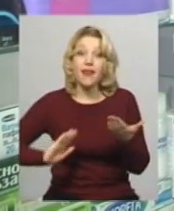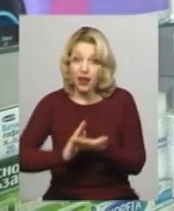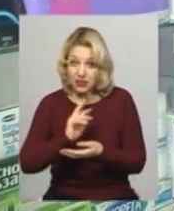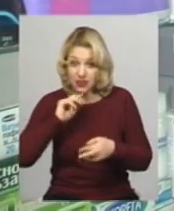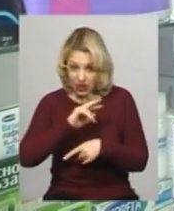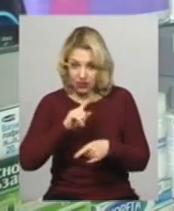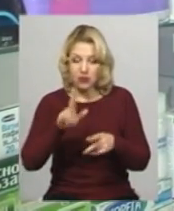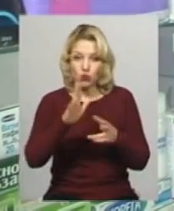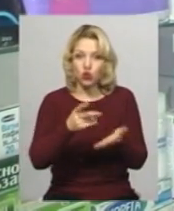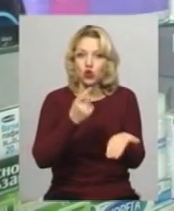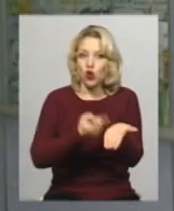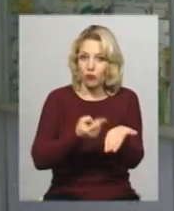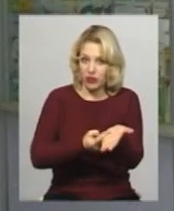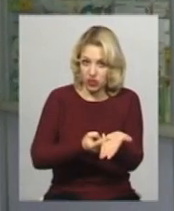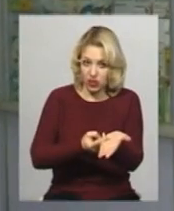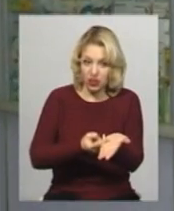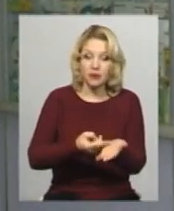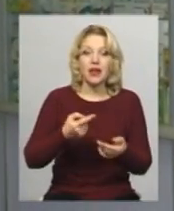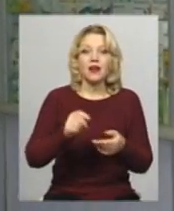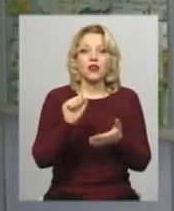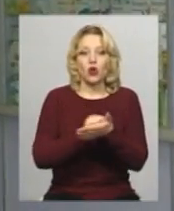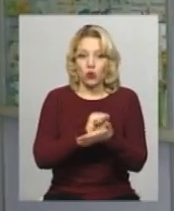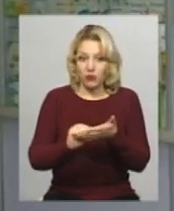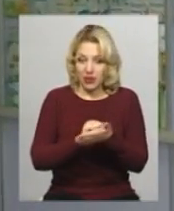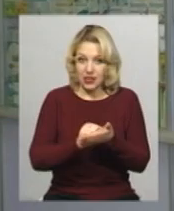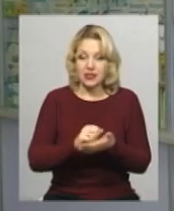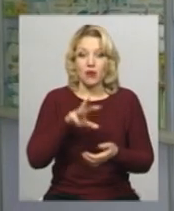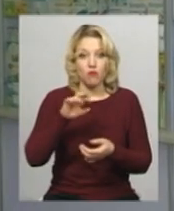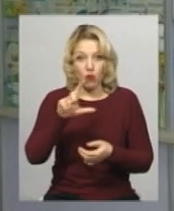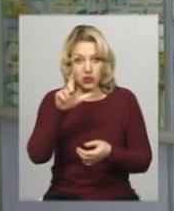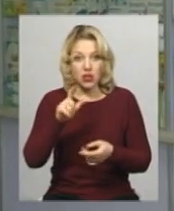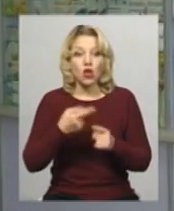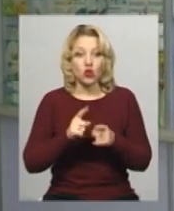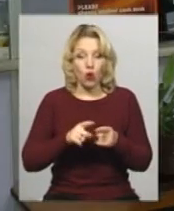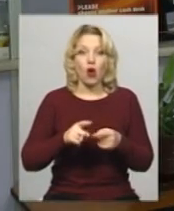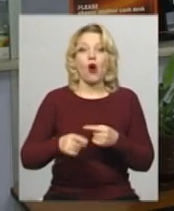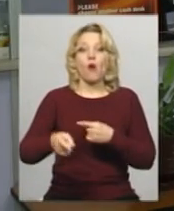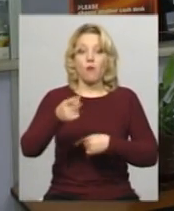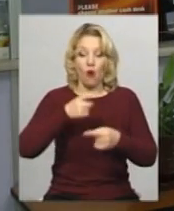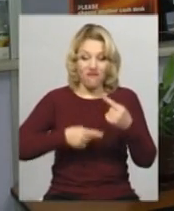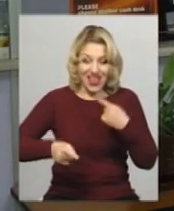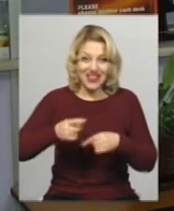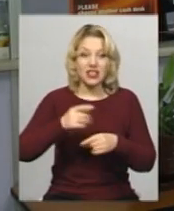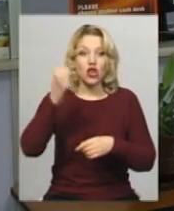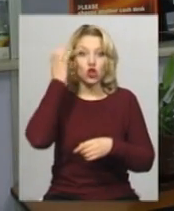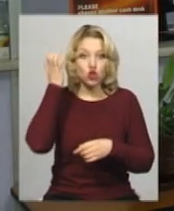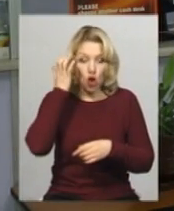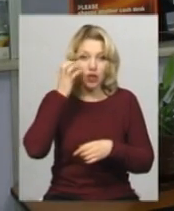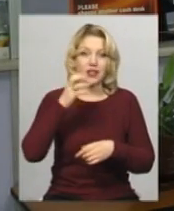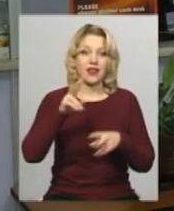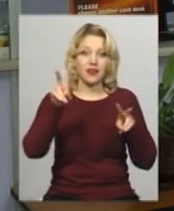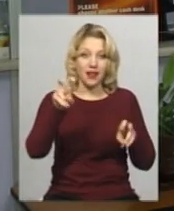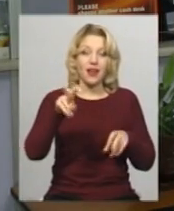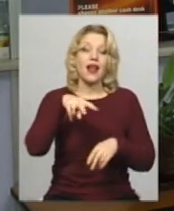висновками Державної служби з лікарських засобів та контролю за наркотиками, тоді повернення чи обмін ліків можливий, каже Ольга Кадуцька. На